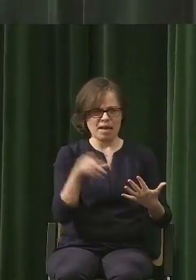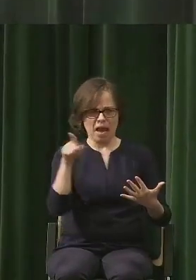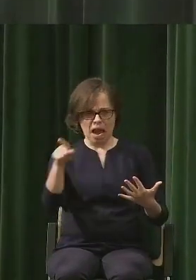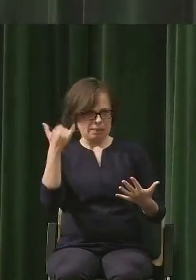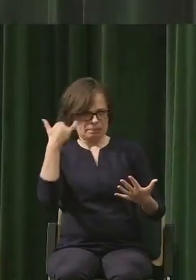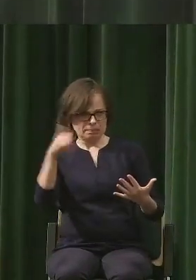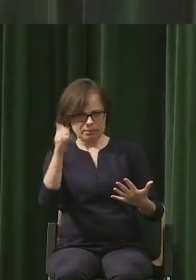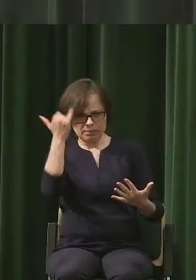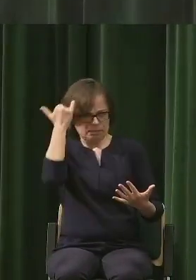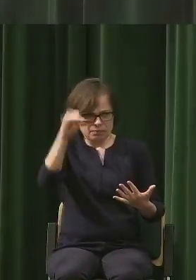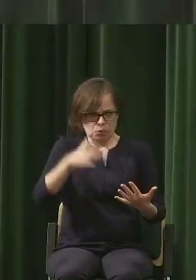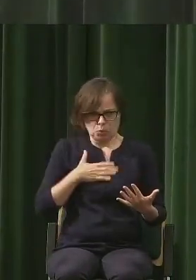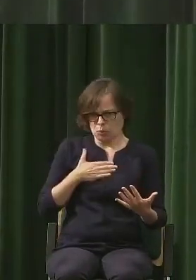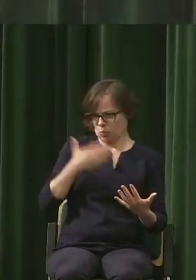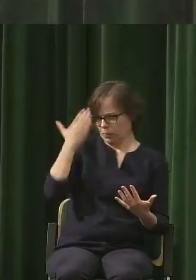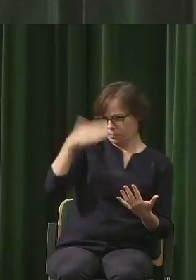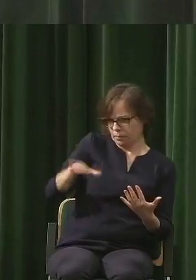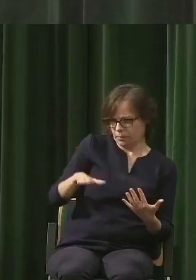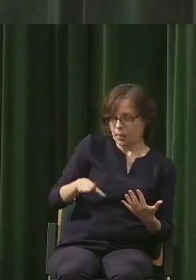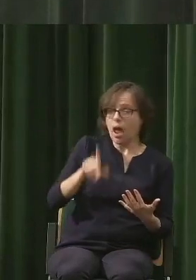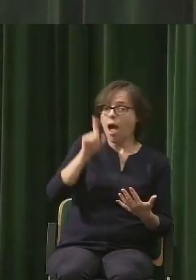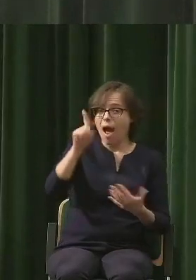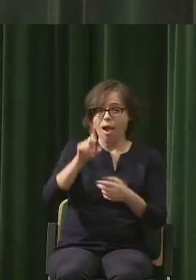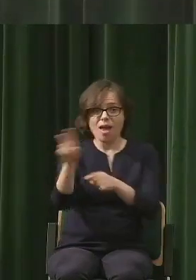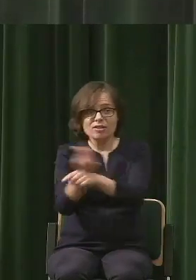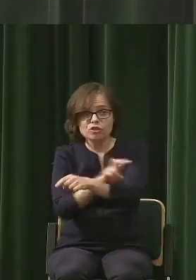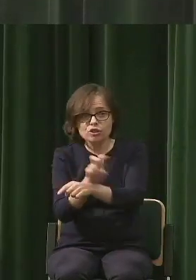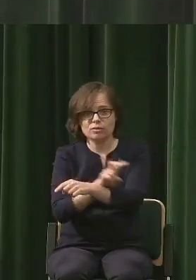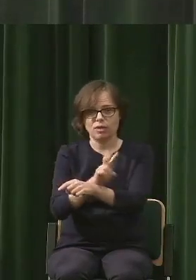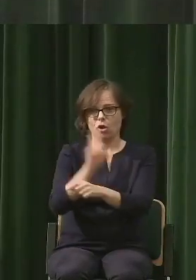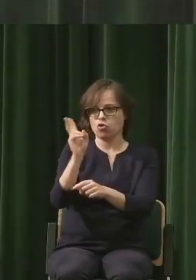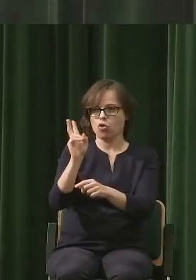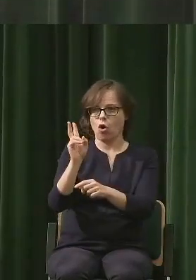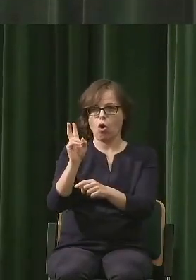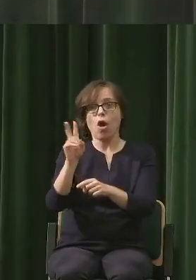są jednocześnie i dobrymi technikami i artystami.